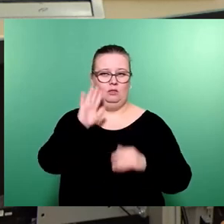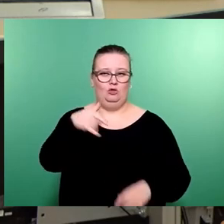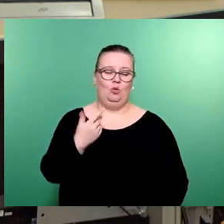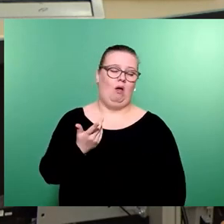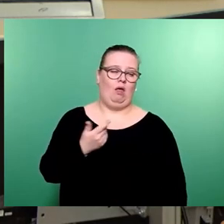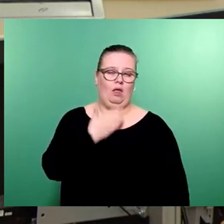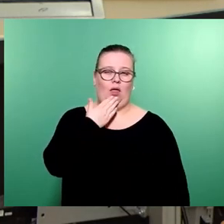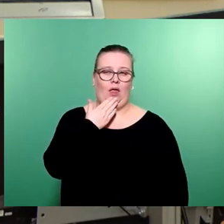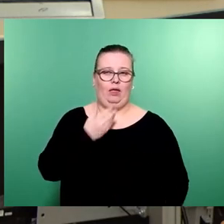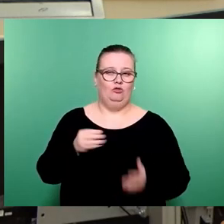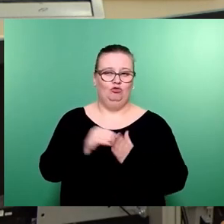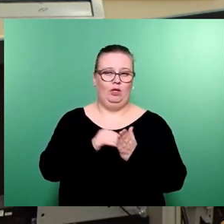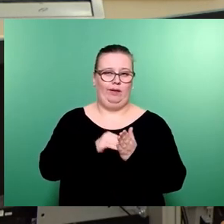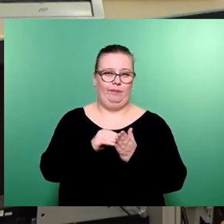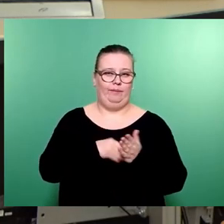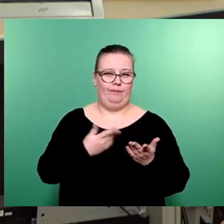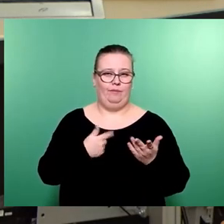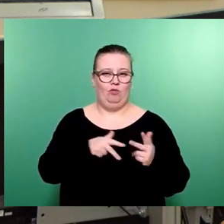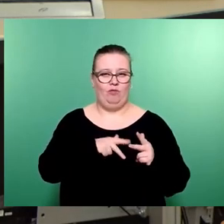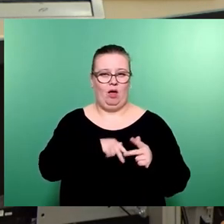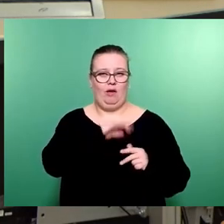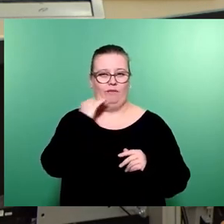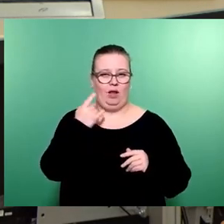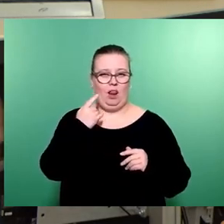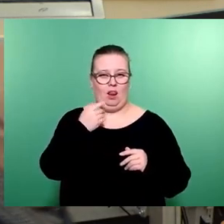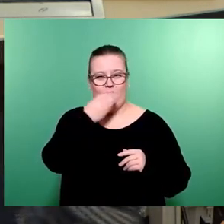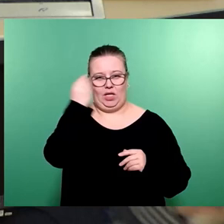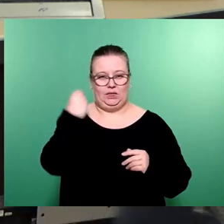gestrickt wurde, sondern dass auch eine Menge Maschen fallen gelassen wurden.